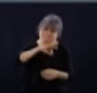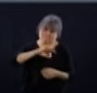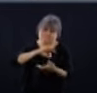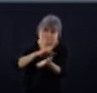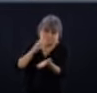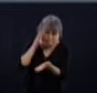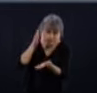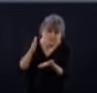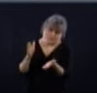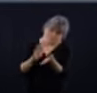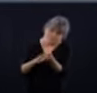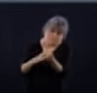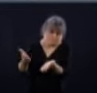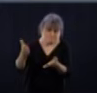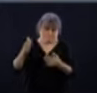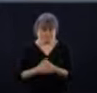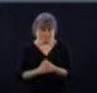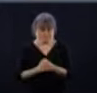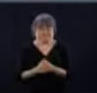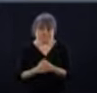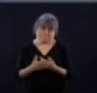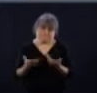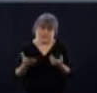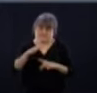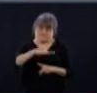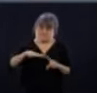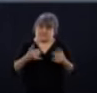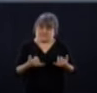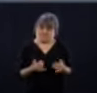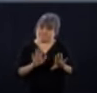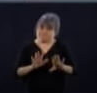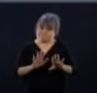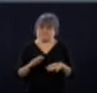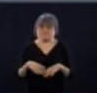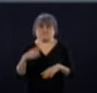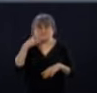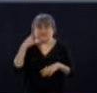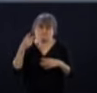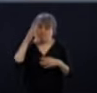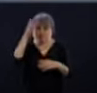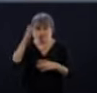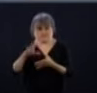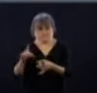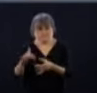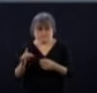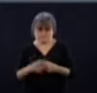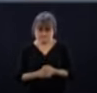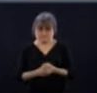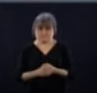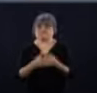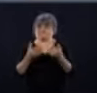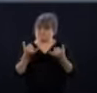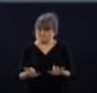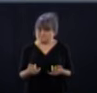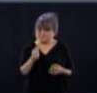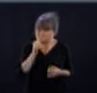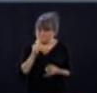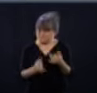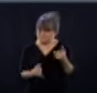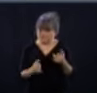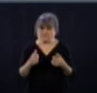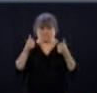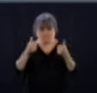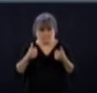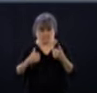cette petite récompense dans le contexte actuel, malgré tout. Je termine en disant qu'on avance, on progresse, mais ce n'est pas le temps de